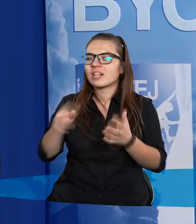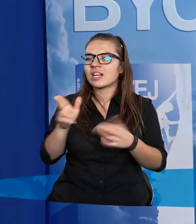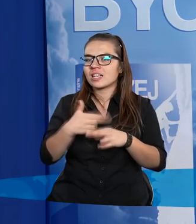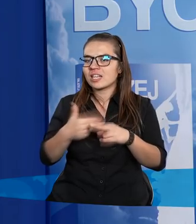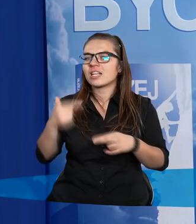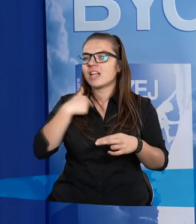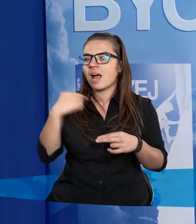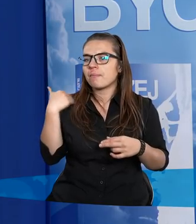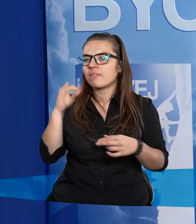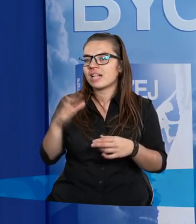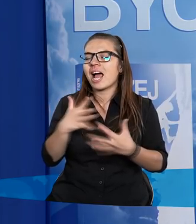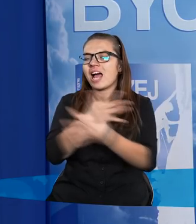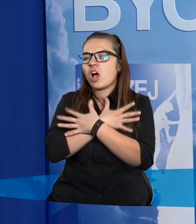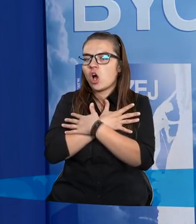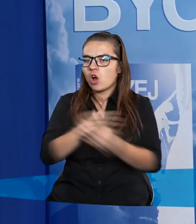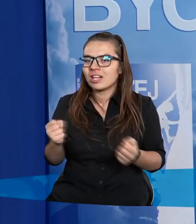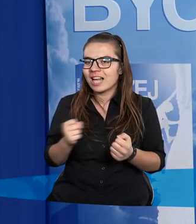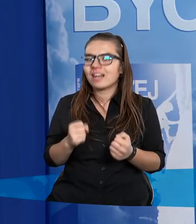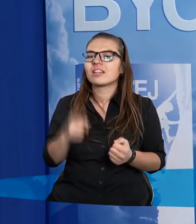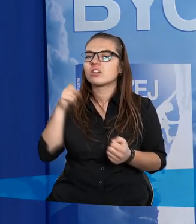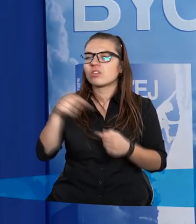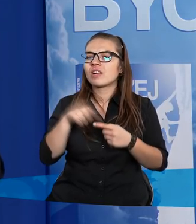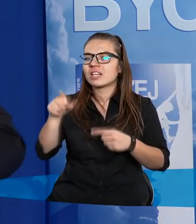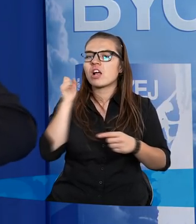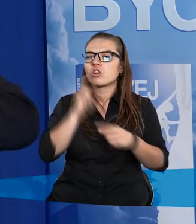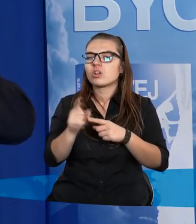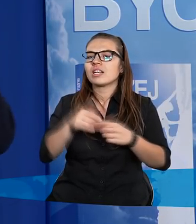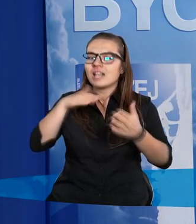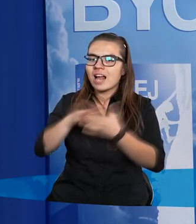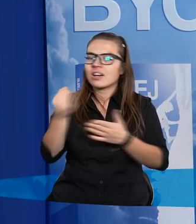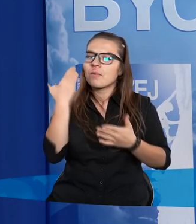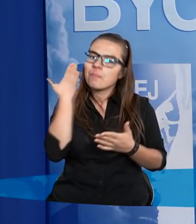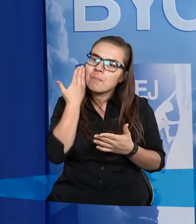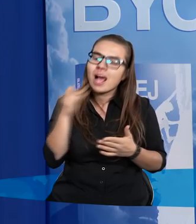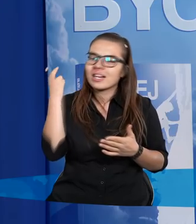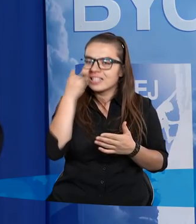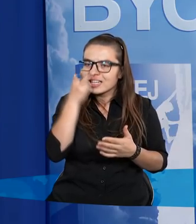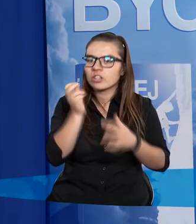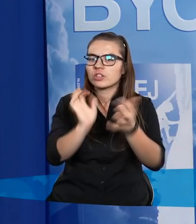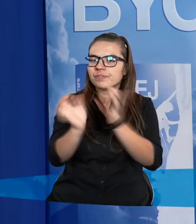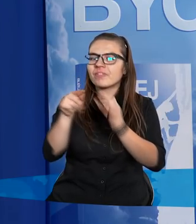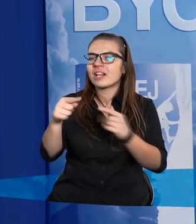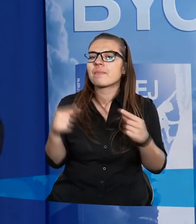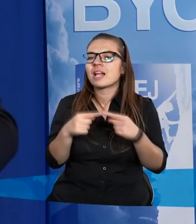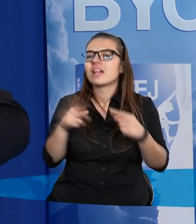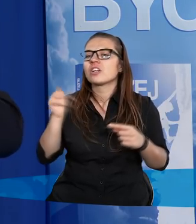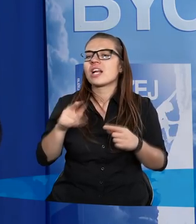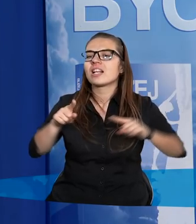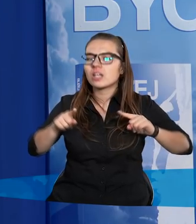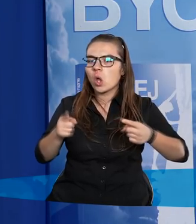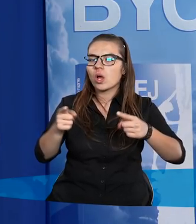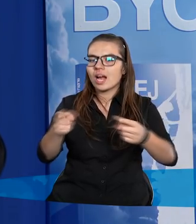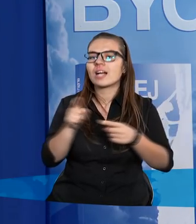kiedy ja byłem w takiej rozterce, zaczęła się mną jeszcze bardziej interesować, w tym sensie, że